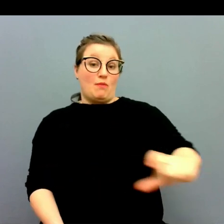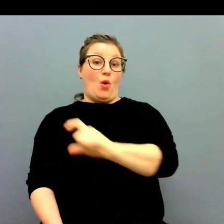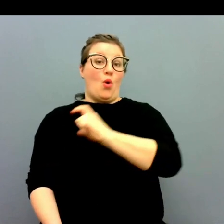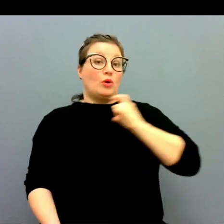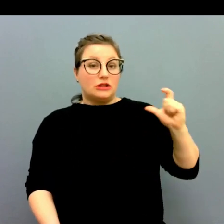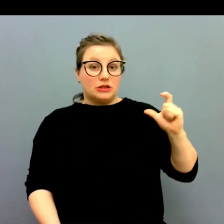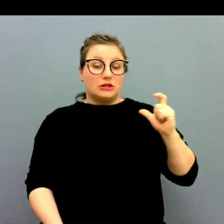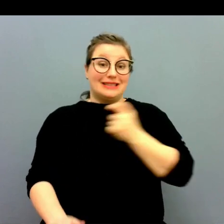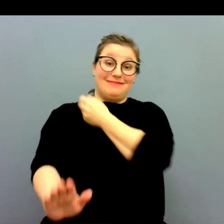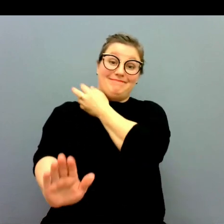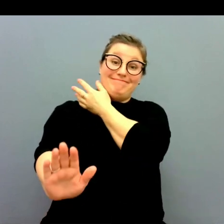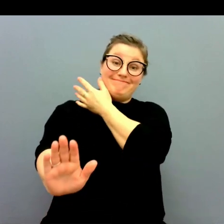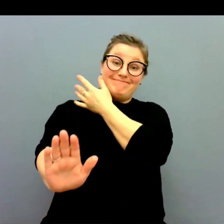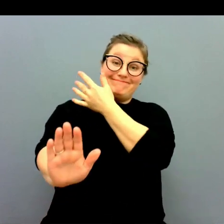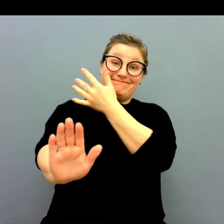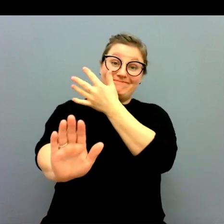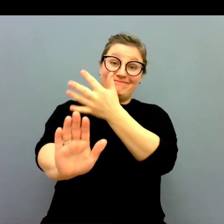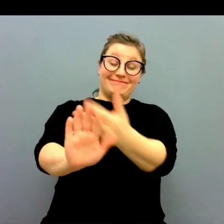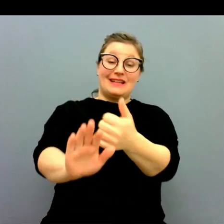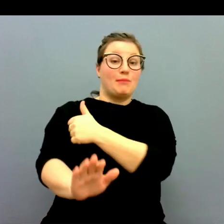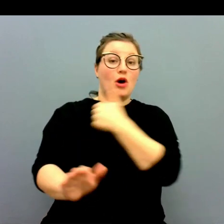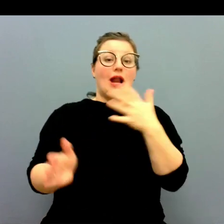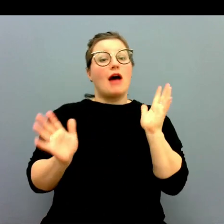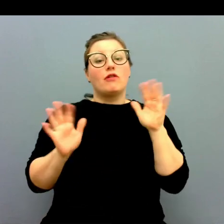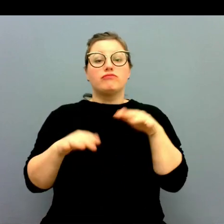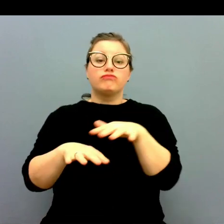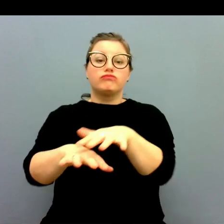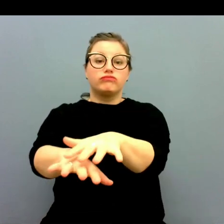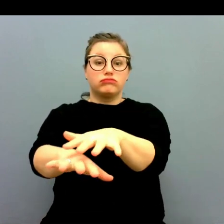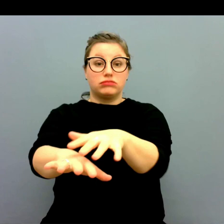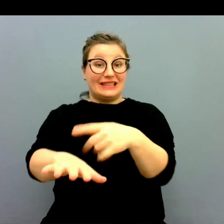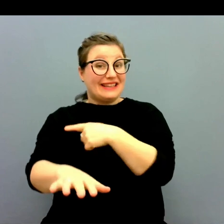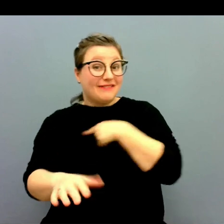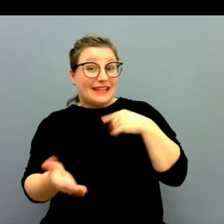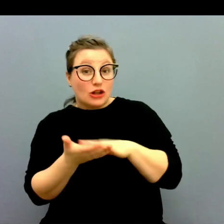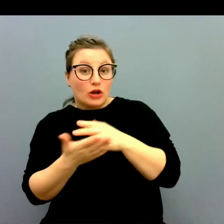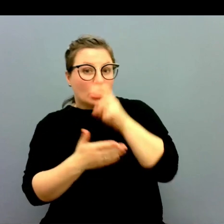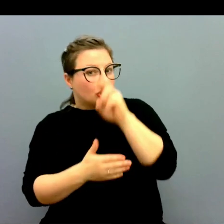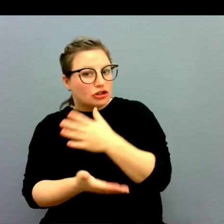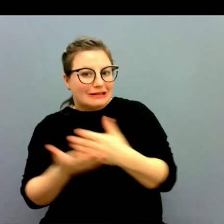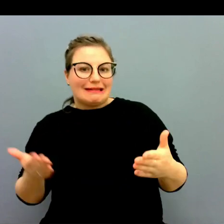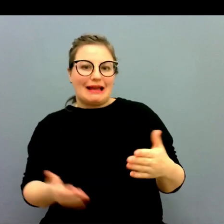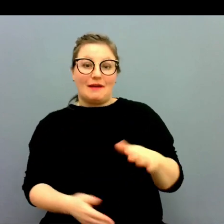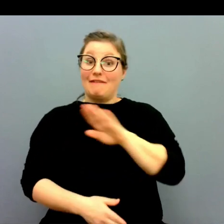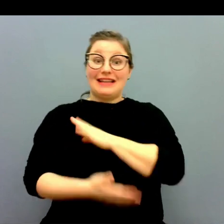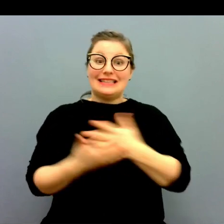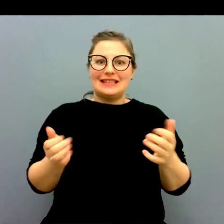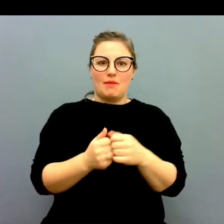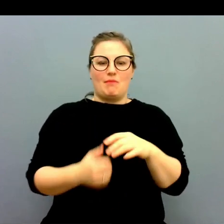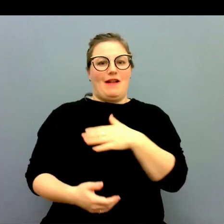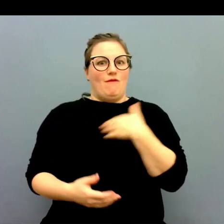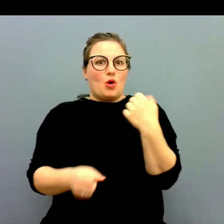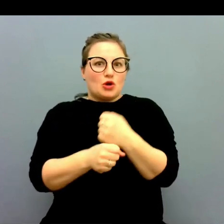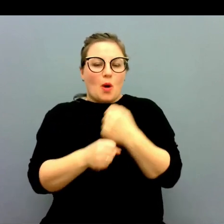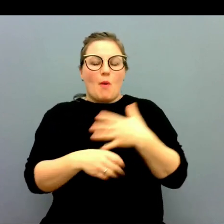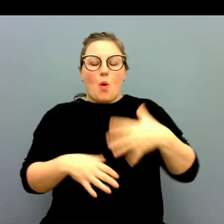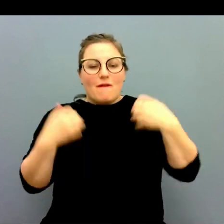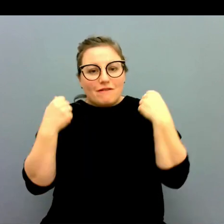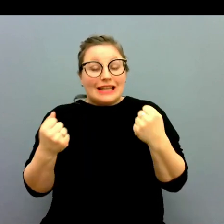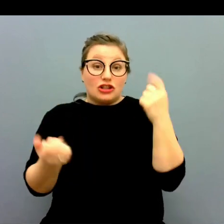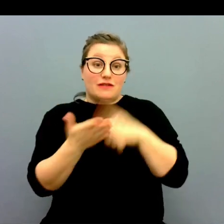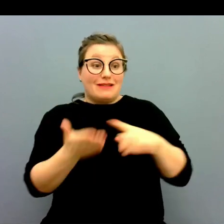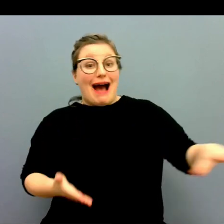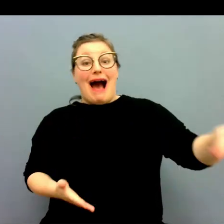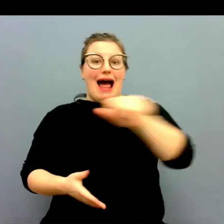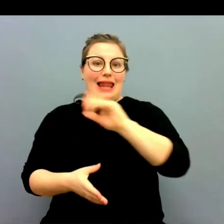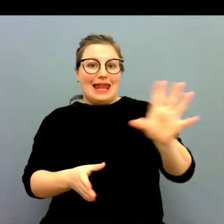För vi har under väldigt, väldigt lång tid bara flytit med. Vi syns liksom inte, vi finns inte. Men vi har ett otroligt viktigt jobb för att